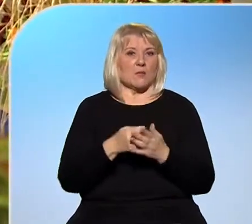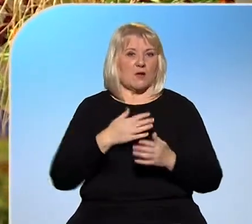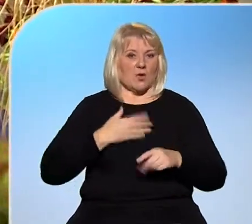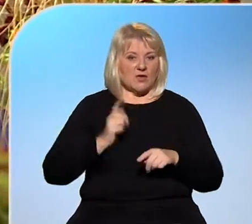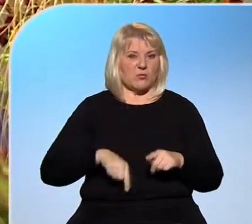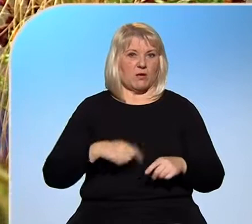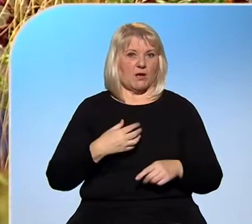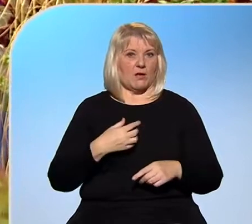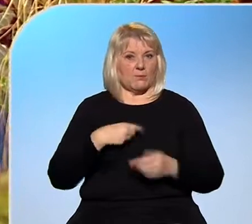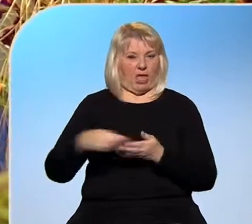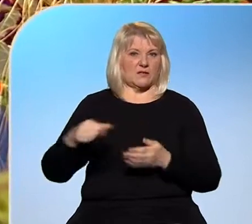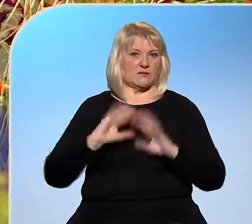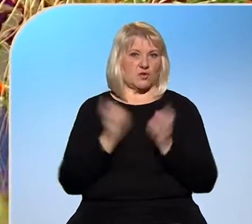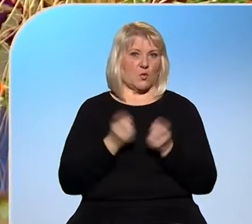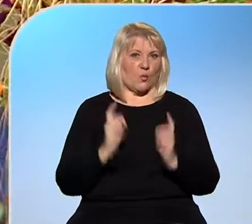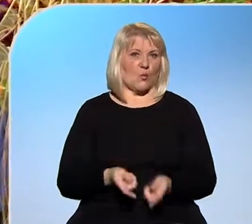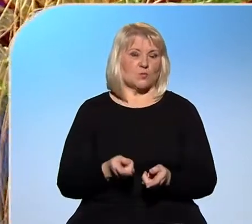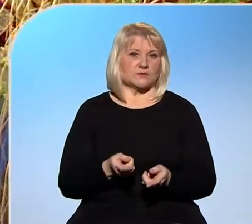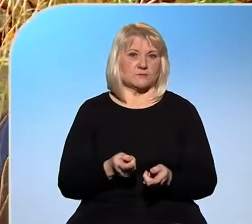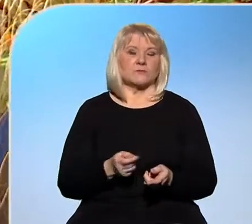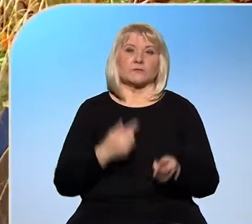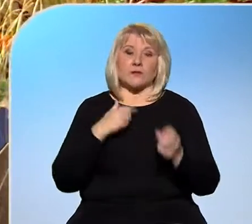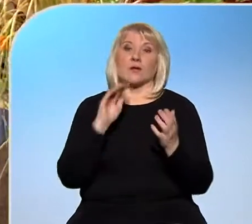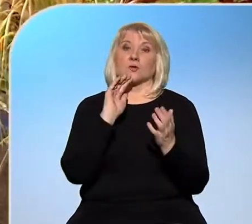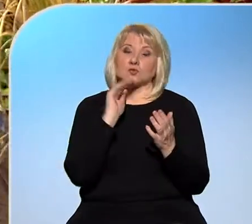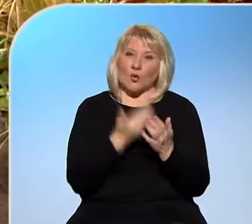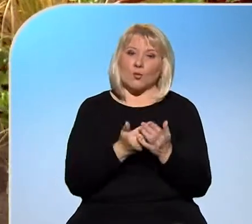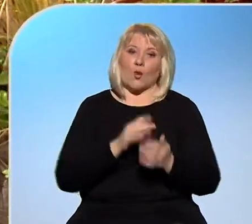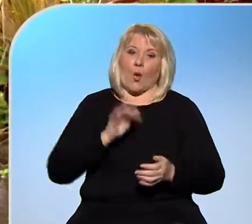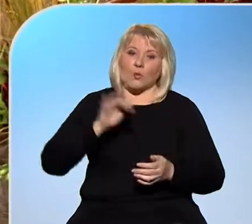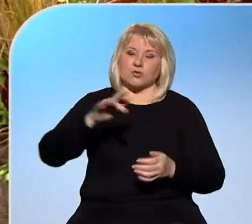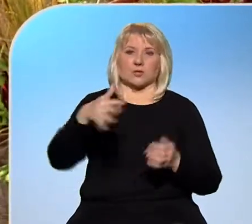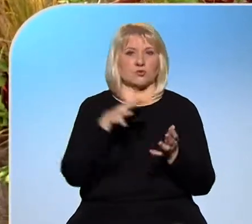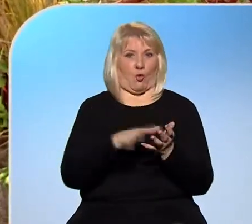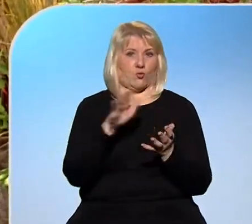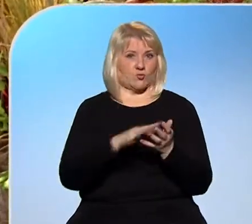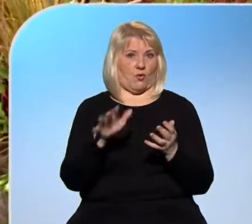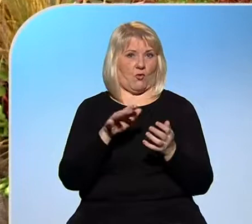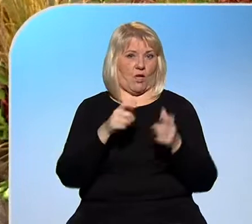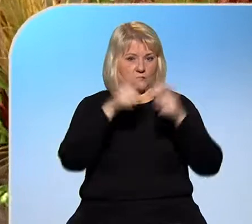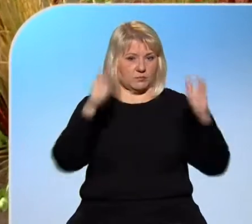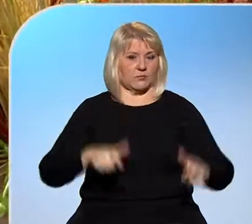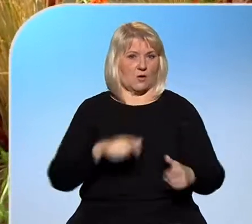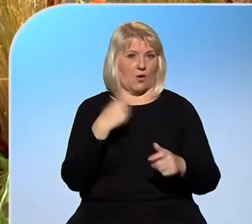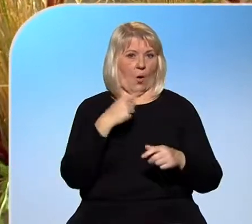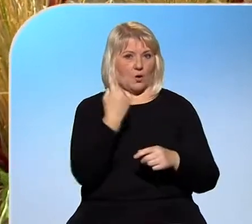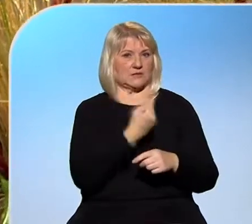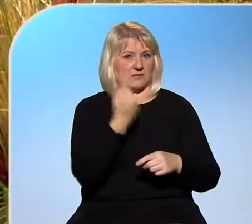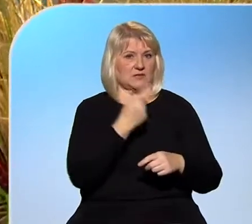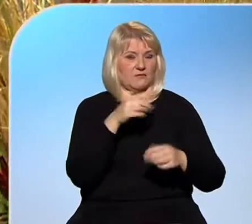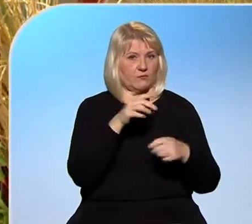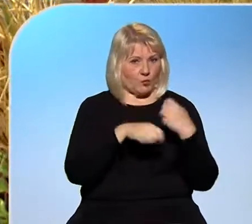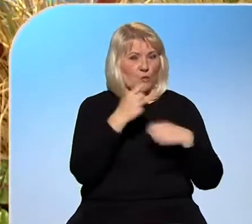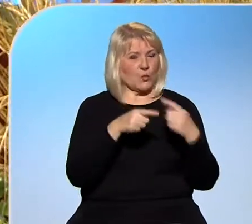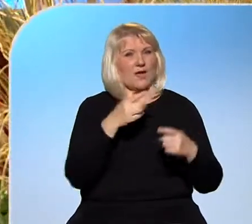zákazníkům, aby opravdu šli cestou, aby si průběžně kontrolovali právě tu svoji spotřebu a měli přehled nad tím, kolik